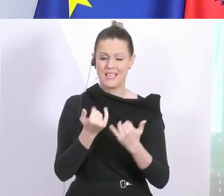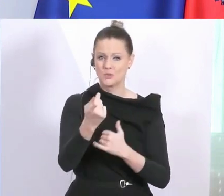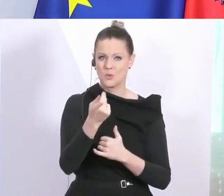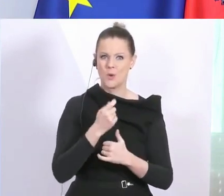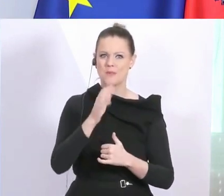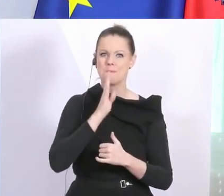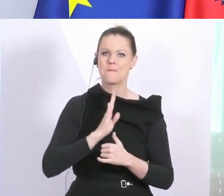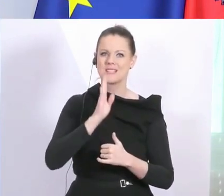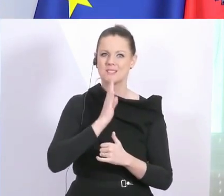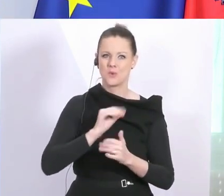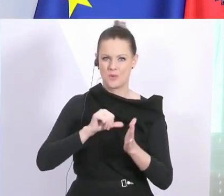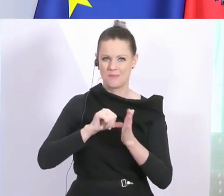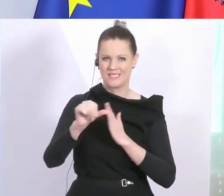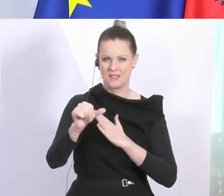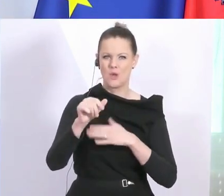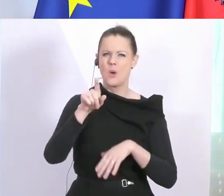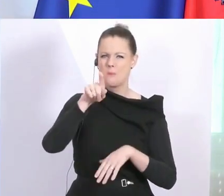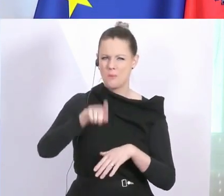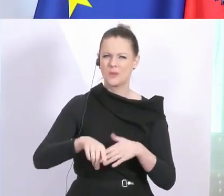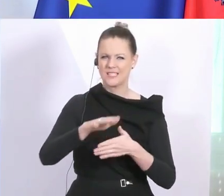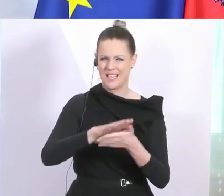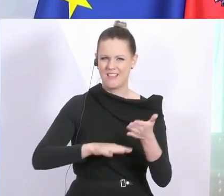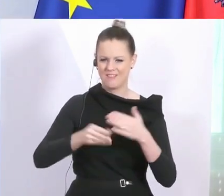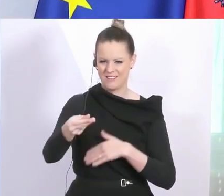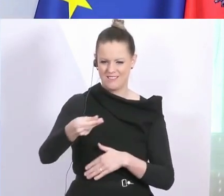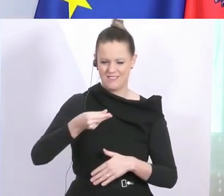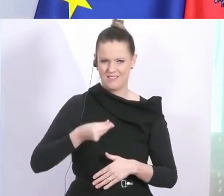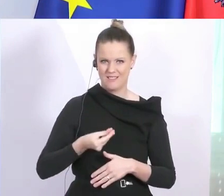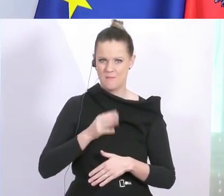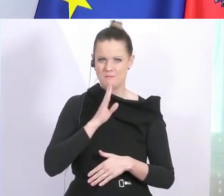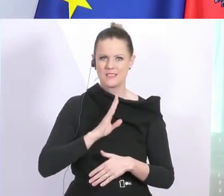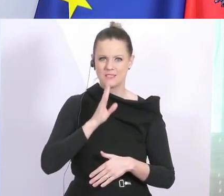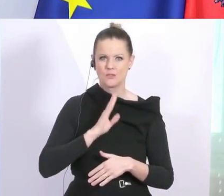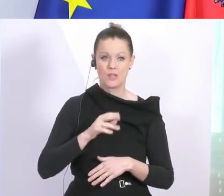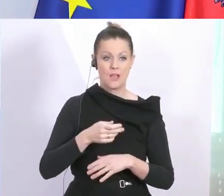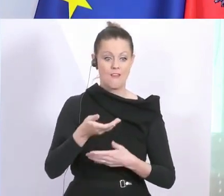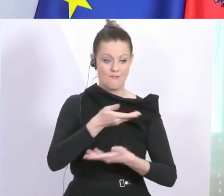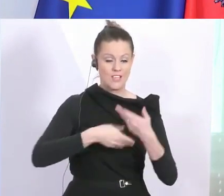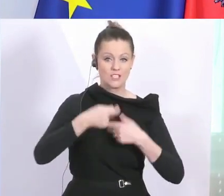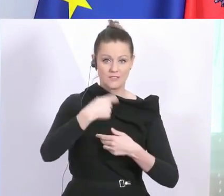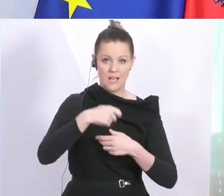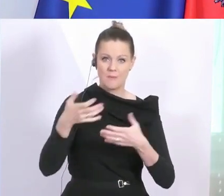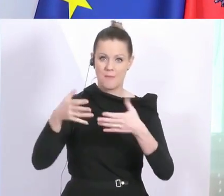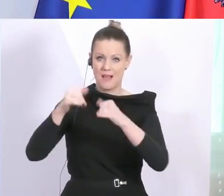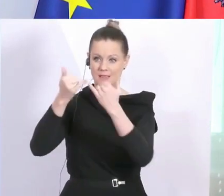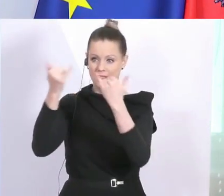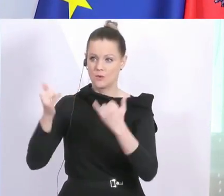werden am Monatsanfang, es gibt eine Kooperation zwischen Wirtschaftskammer, den Bankinstituten und den